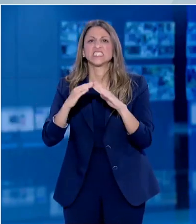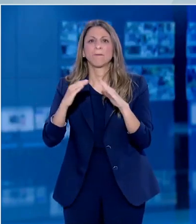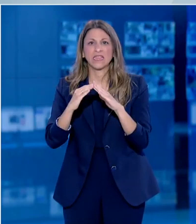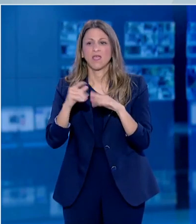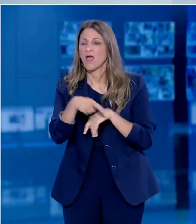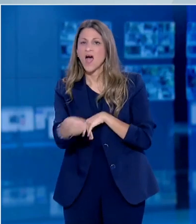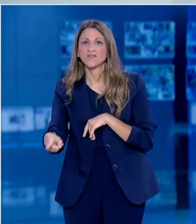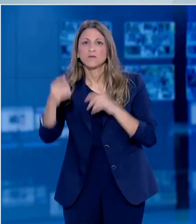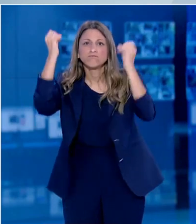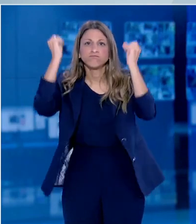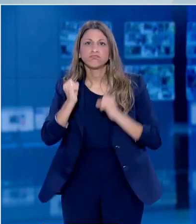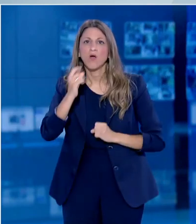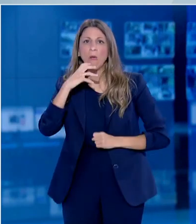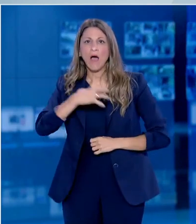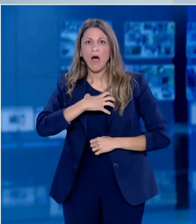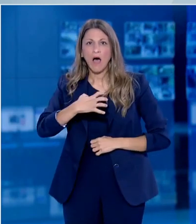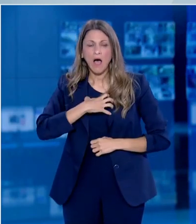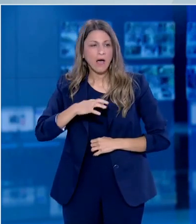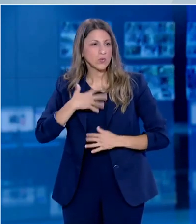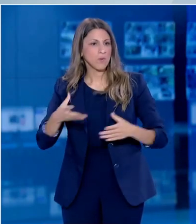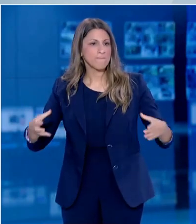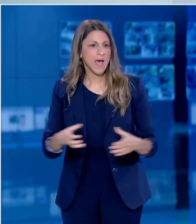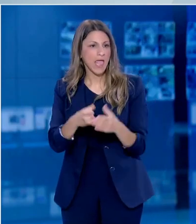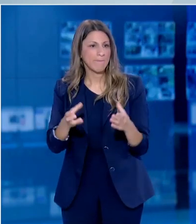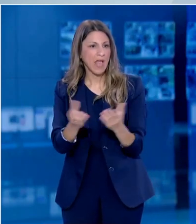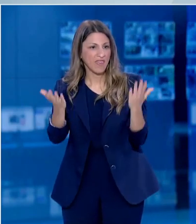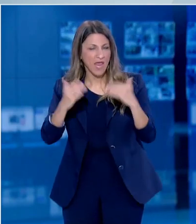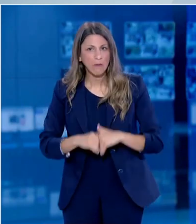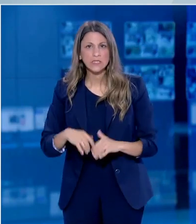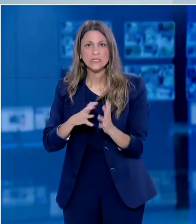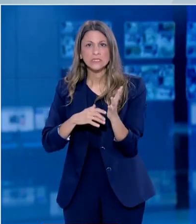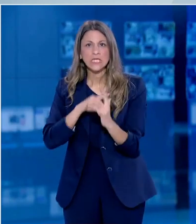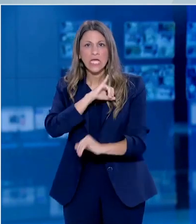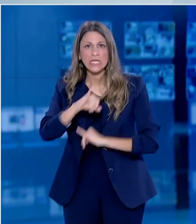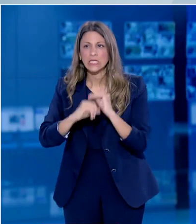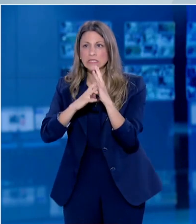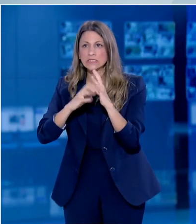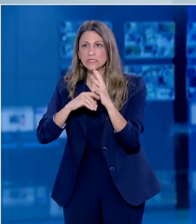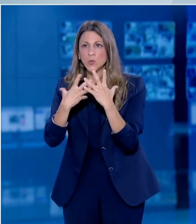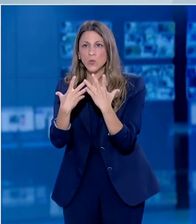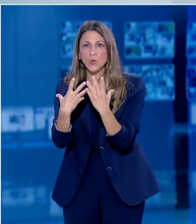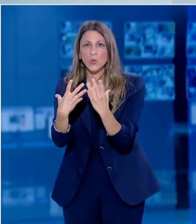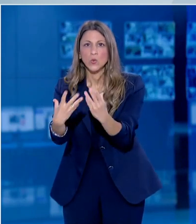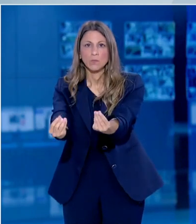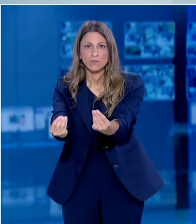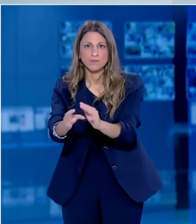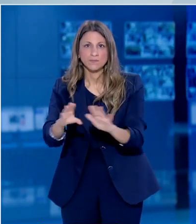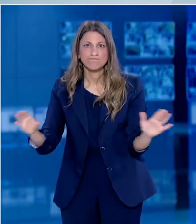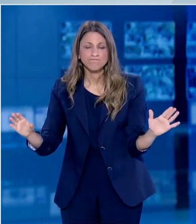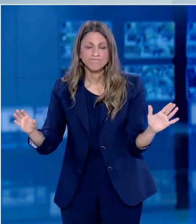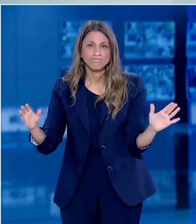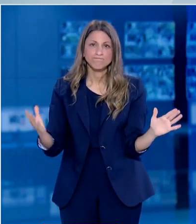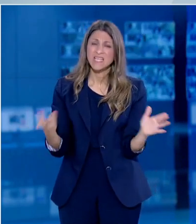άγχους, απομόνωσης φαινόμενα όπως ο εθισμός στο διαδίκτυο κυρίως λόγω της απομάκρυνσης από τα σχολεία και το φιλικό τους καθημερινό